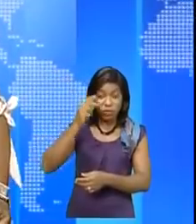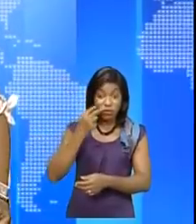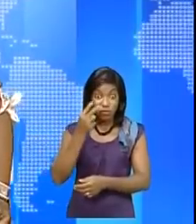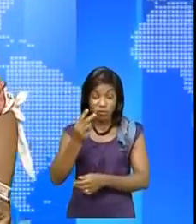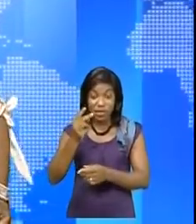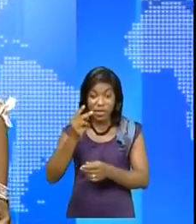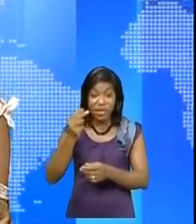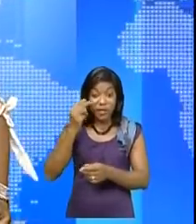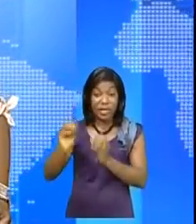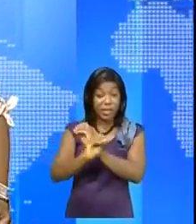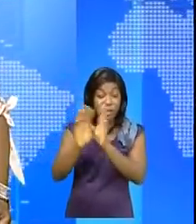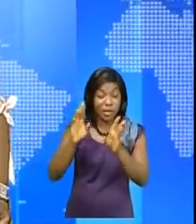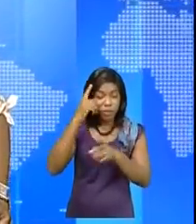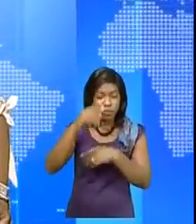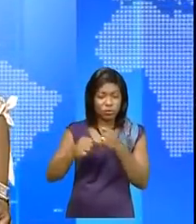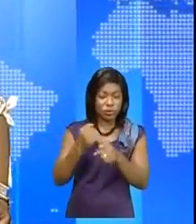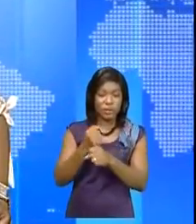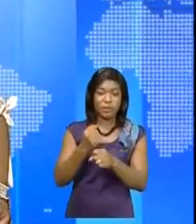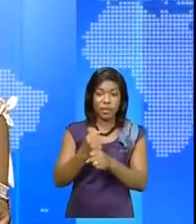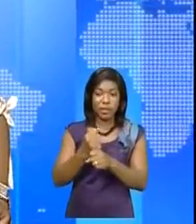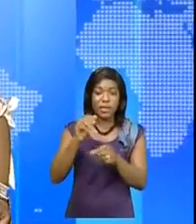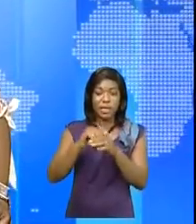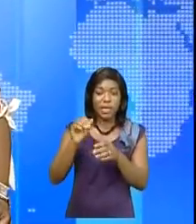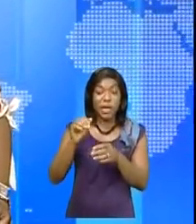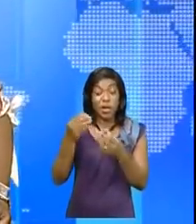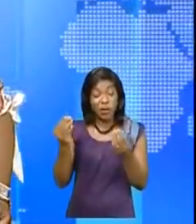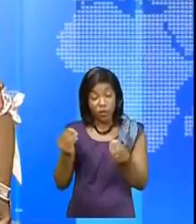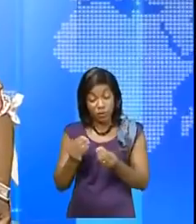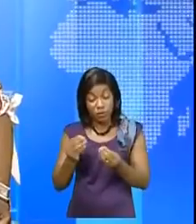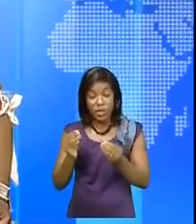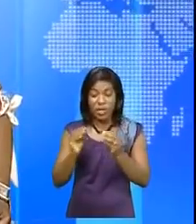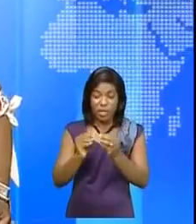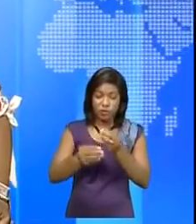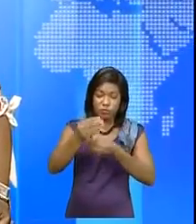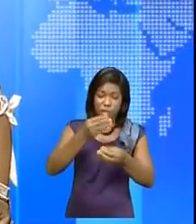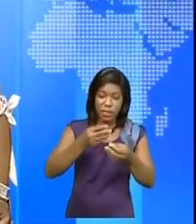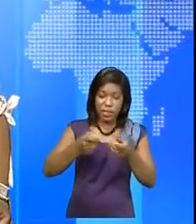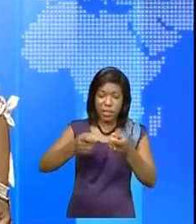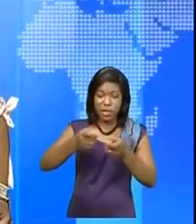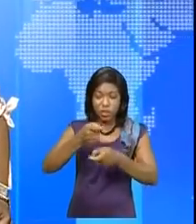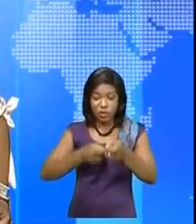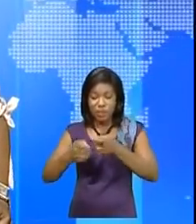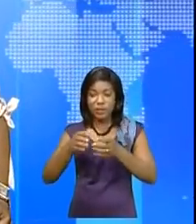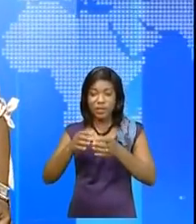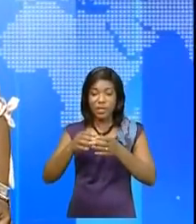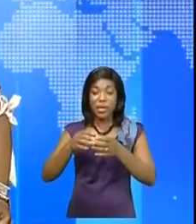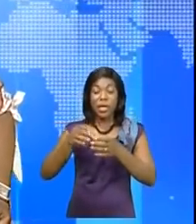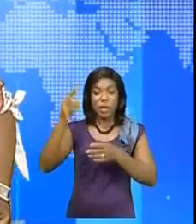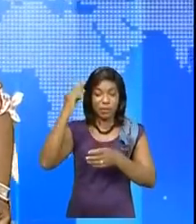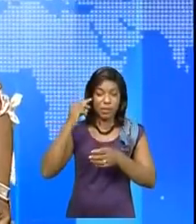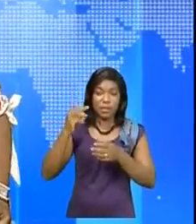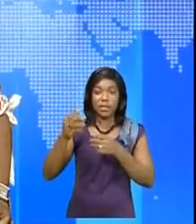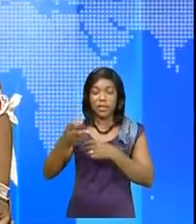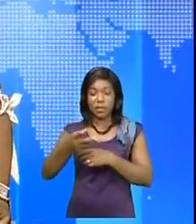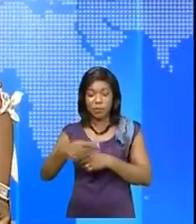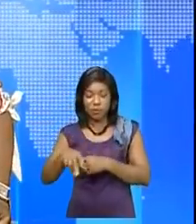vision nette de son secteur dans cette partie du pays. Ceci ressort des échanges avec le ministre provincial des ITP du Haut